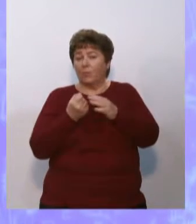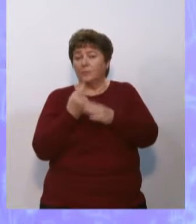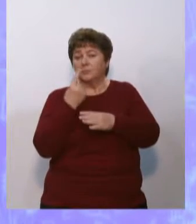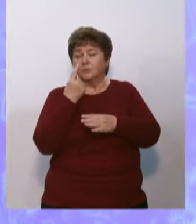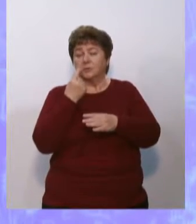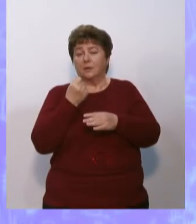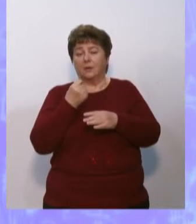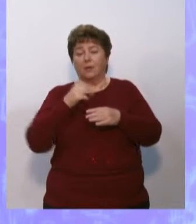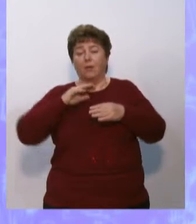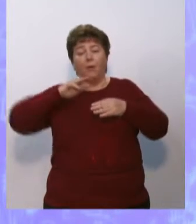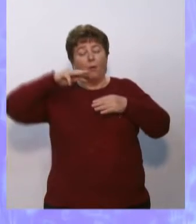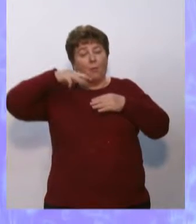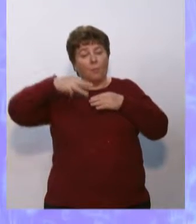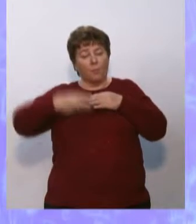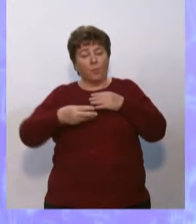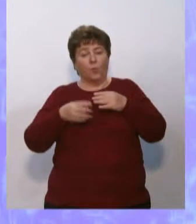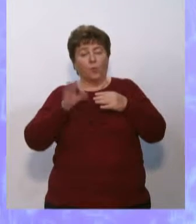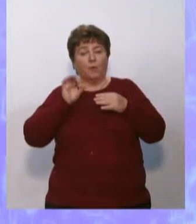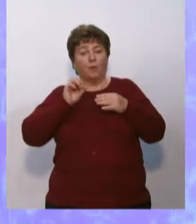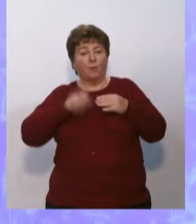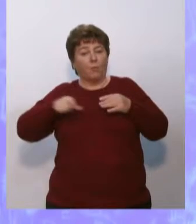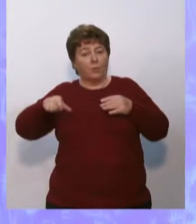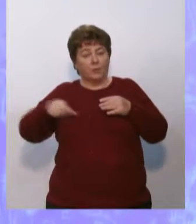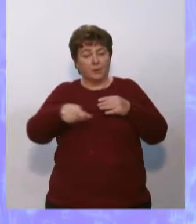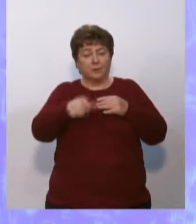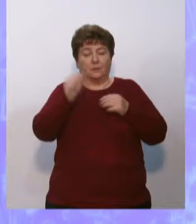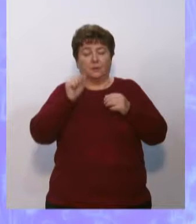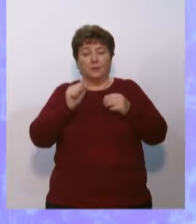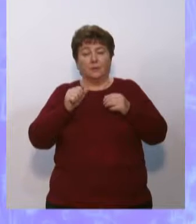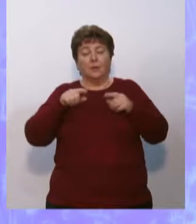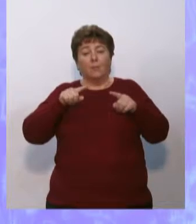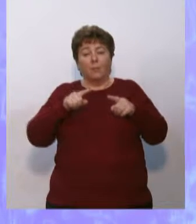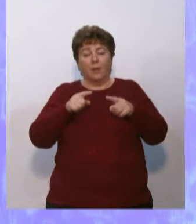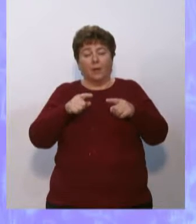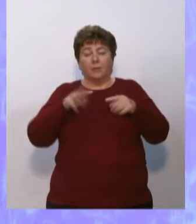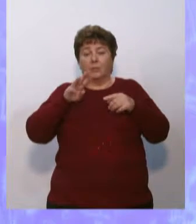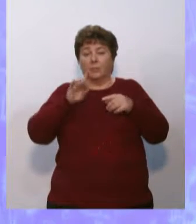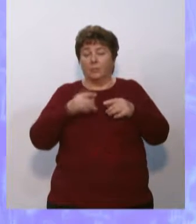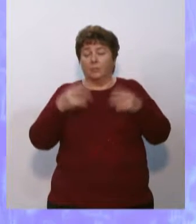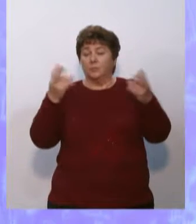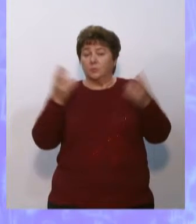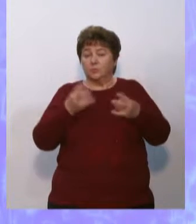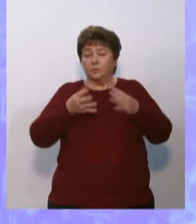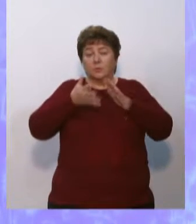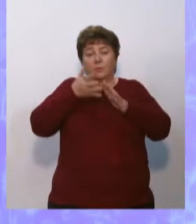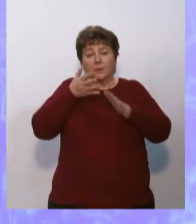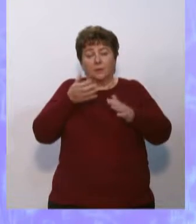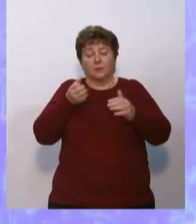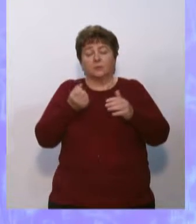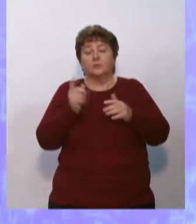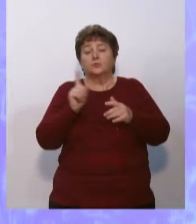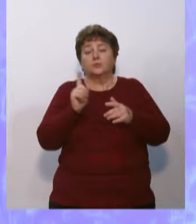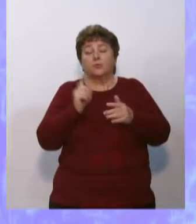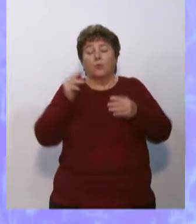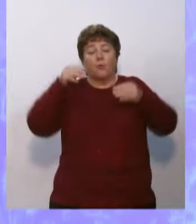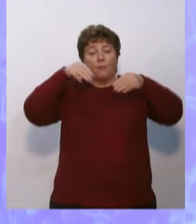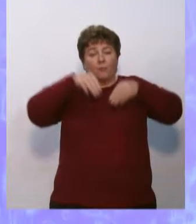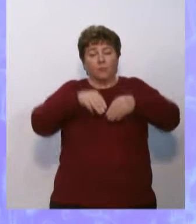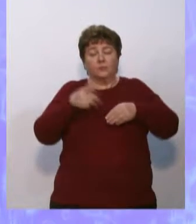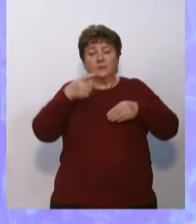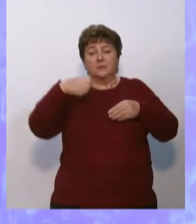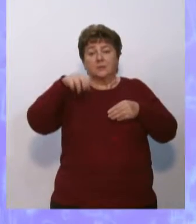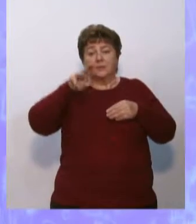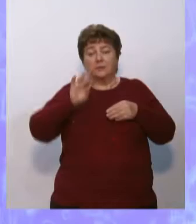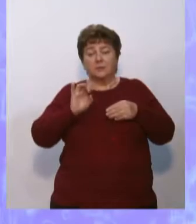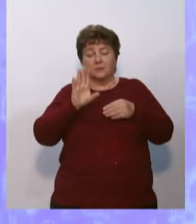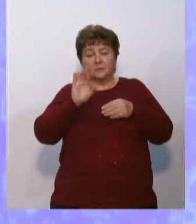море – от реки. Поэтому мы должны выяснить, что входит в гидросферу